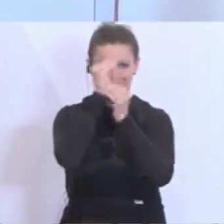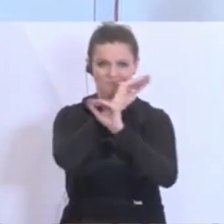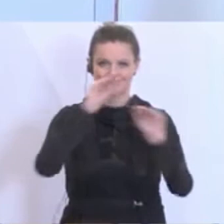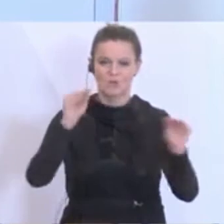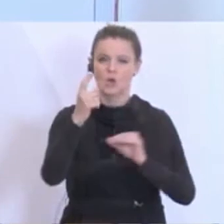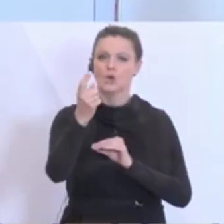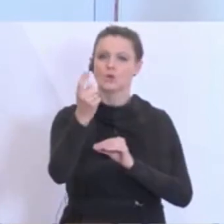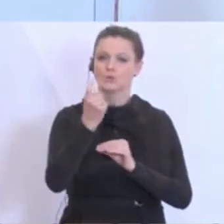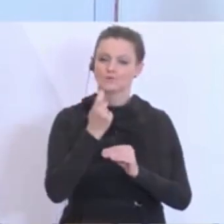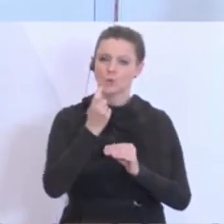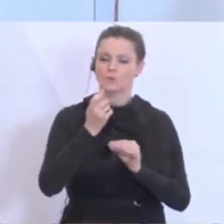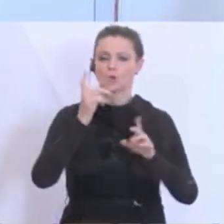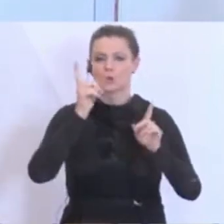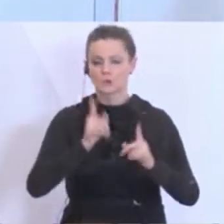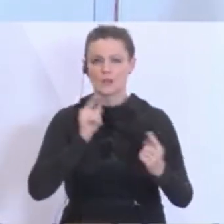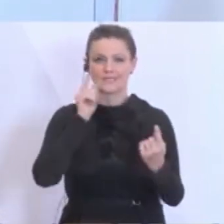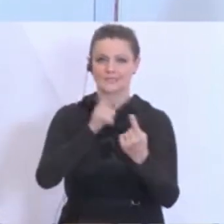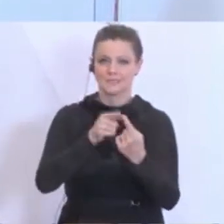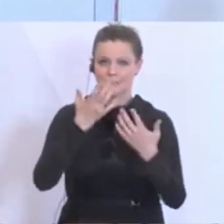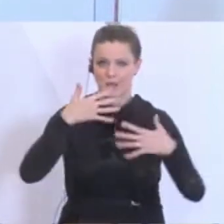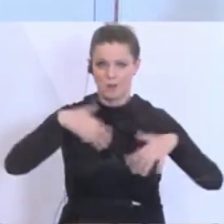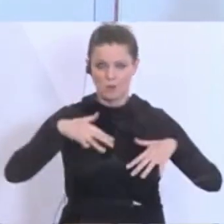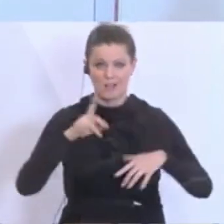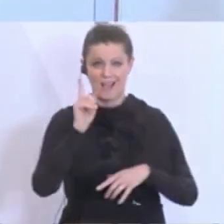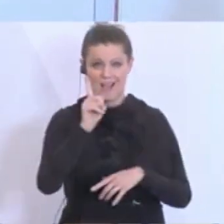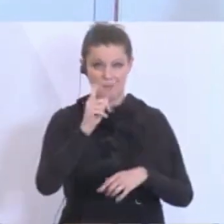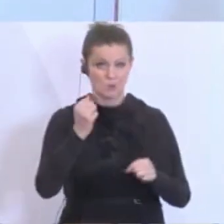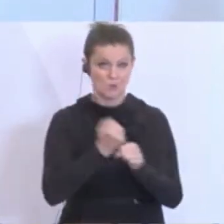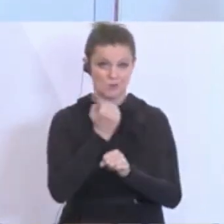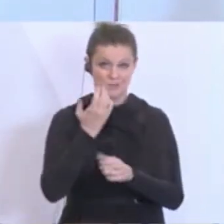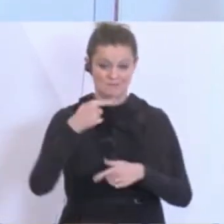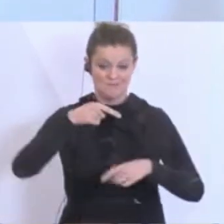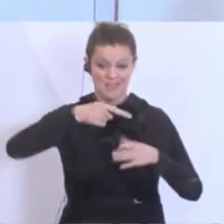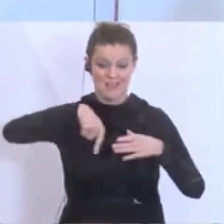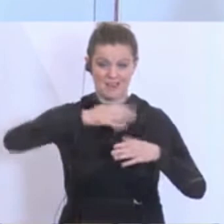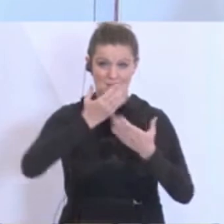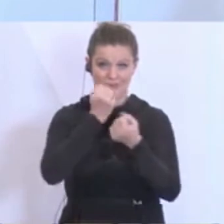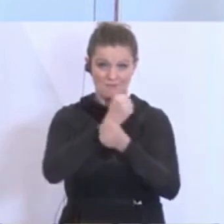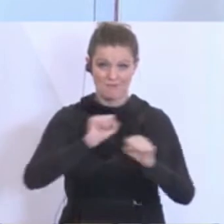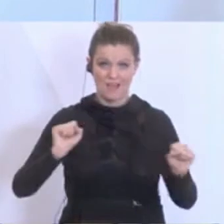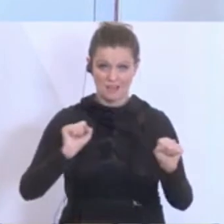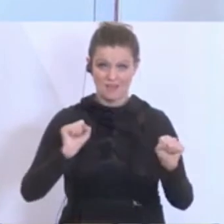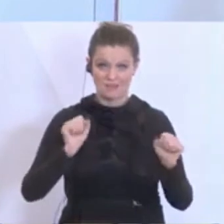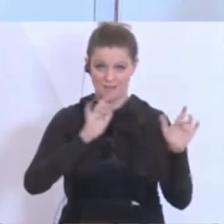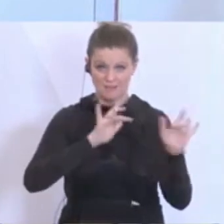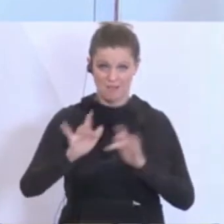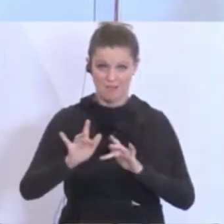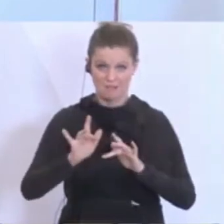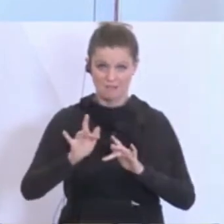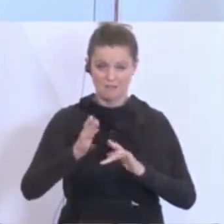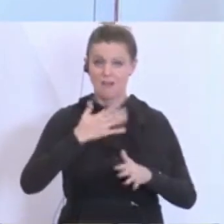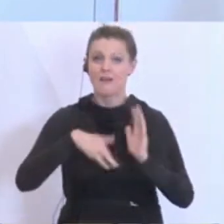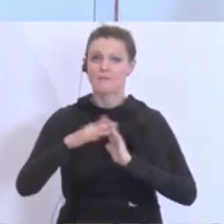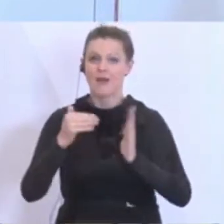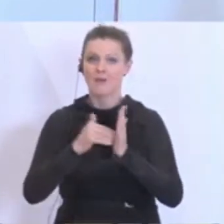hat, so gilt eines. Je mehr Freiheit im Inland, desto notwendiger ist auch die Kontrolle